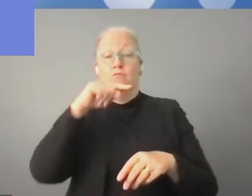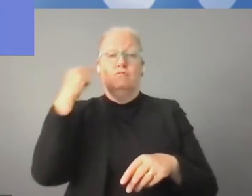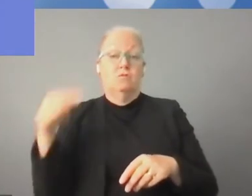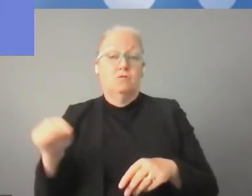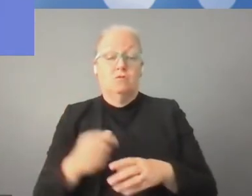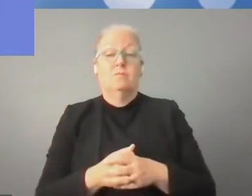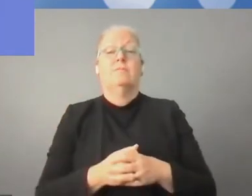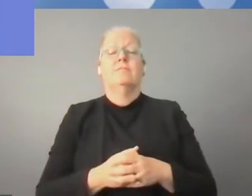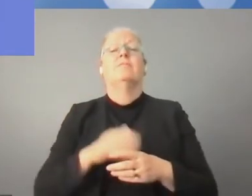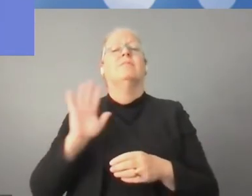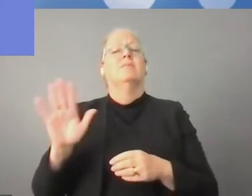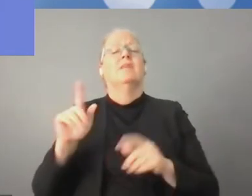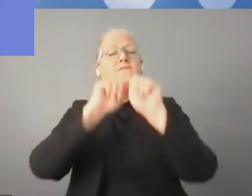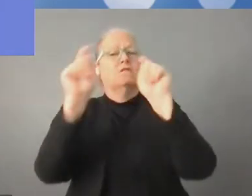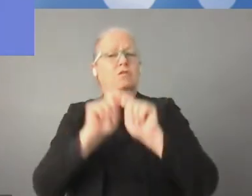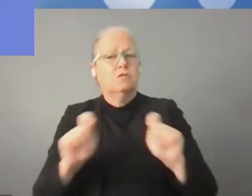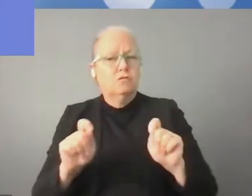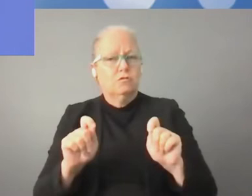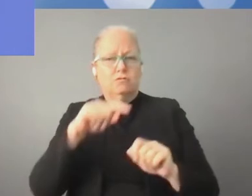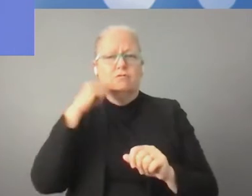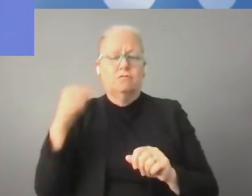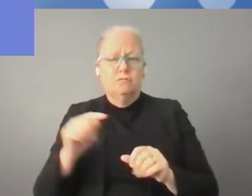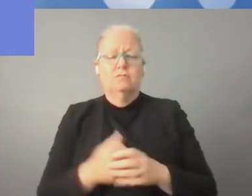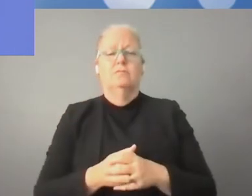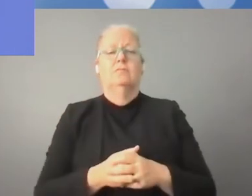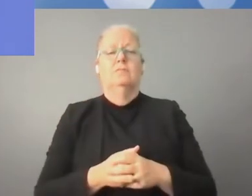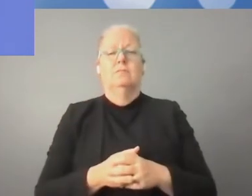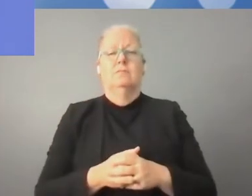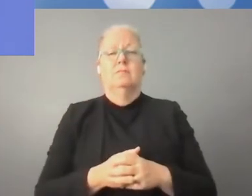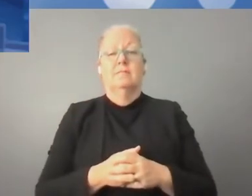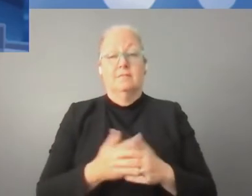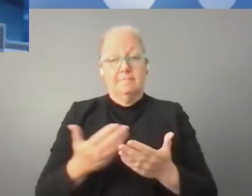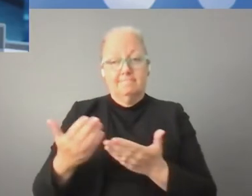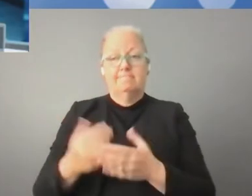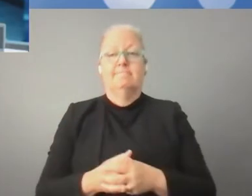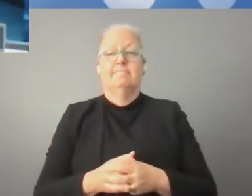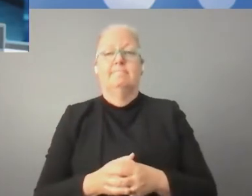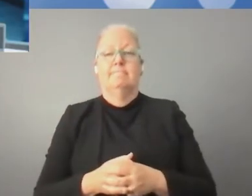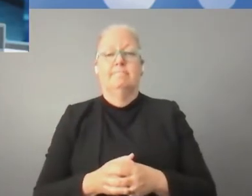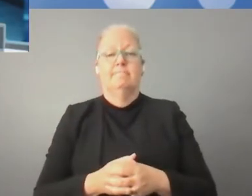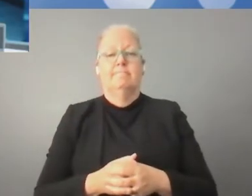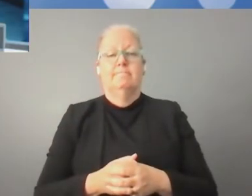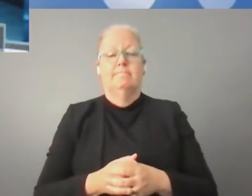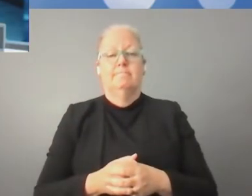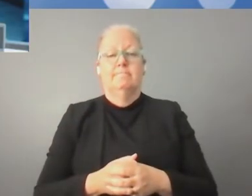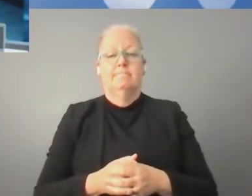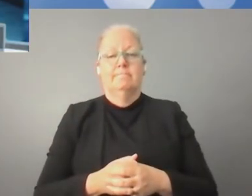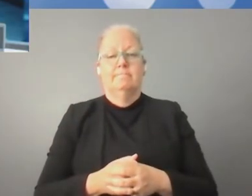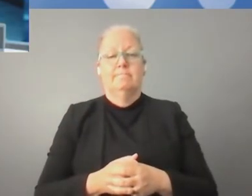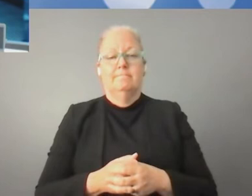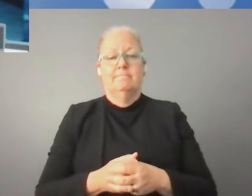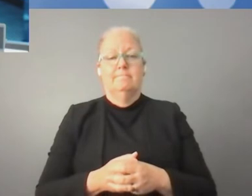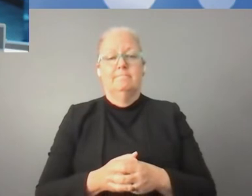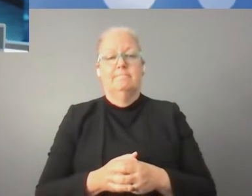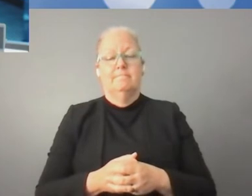przesłania, które skierował do nas premier Federacji Rosyjskiej, wicepremier dokładnie